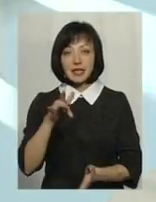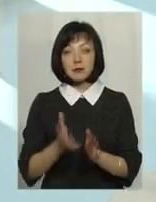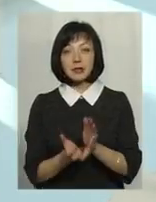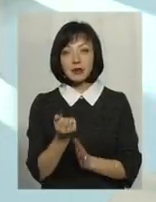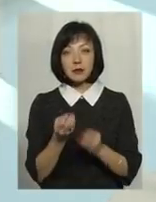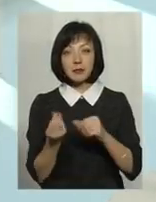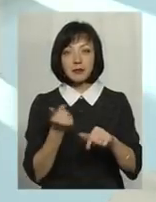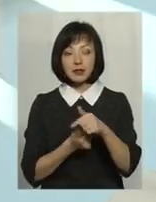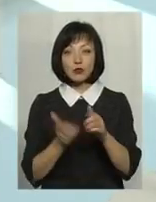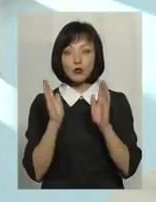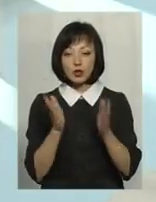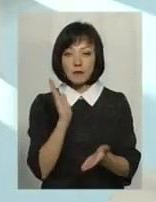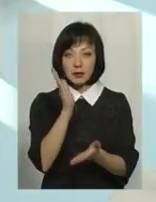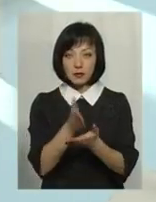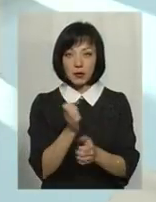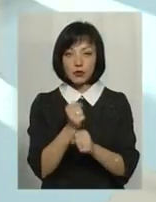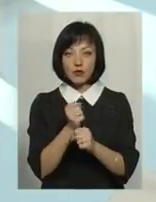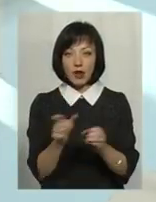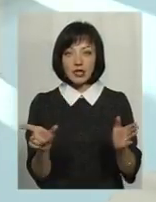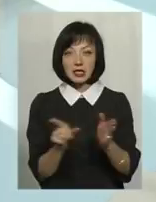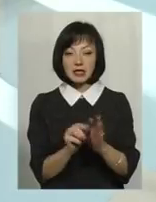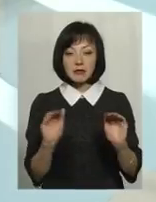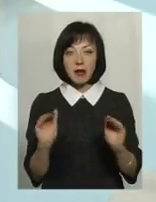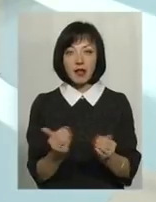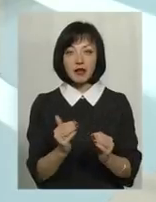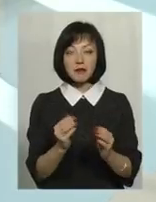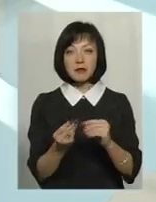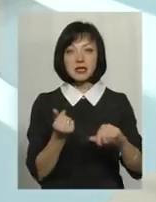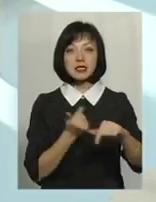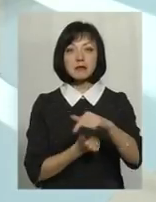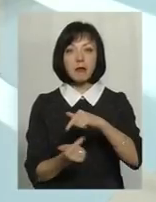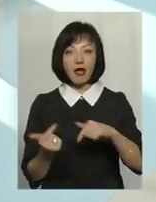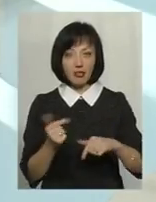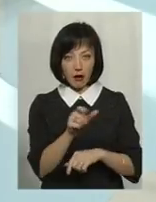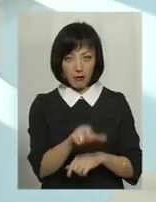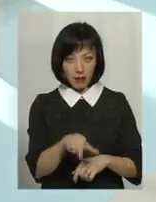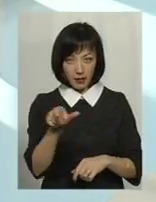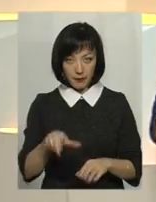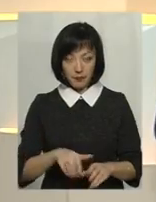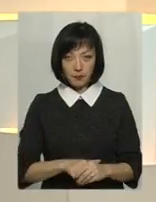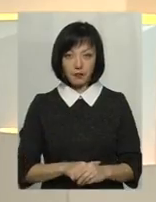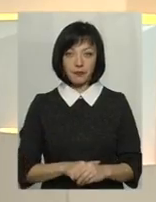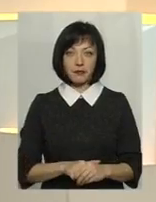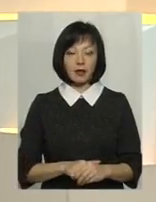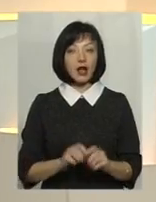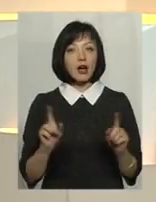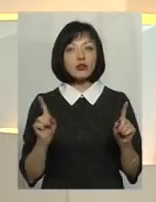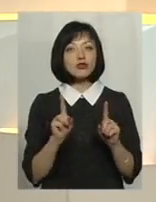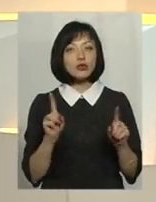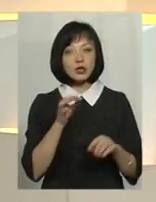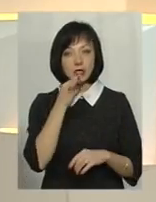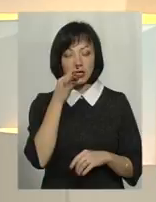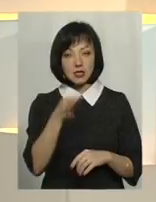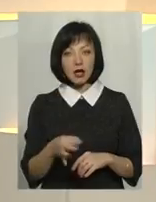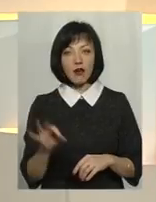бізнесу вони будуть безпосередньо працювати, власне, з невеликими підприємцями, з невеликими бізнесменами. Власне, що сказав